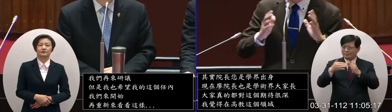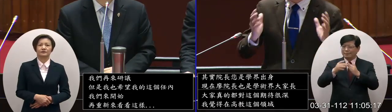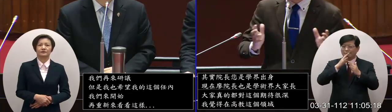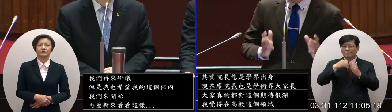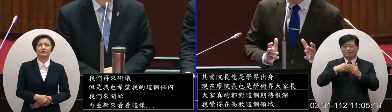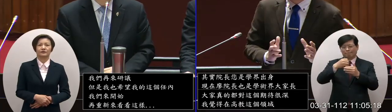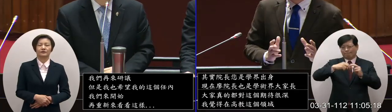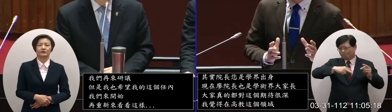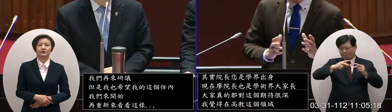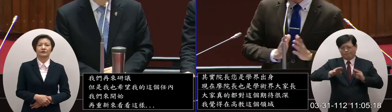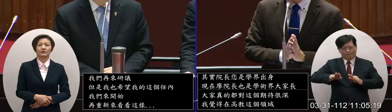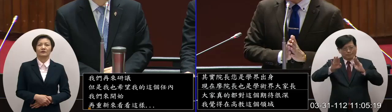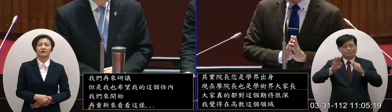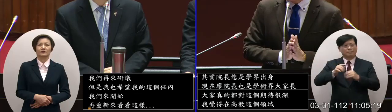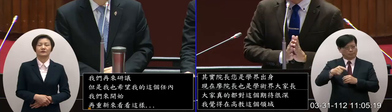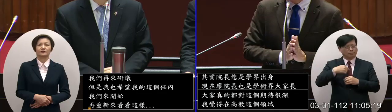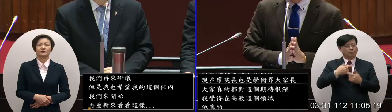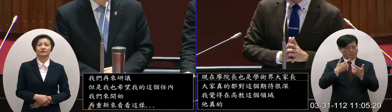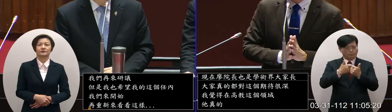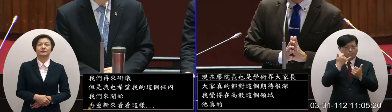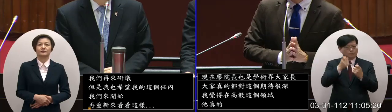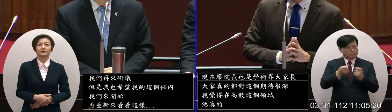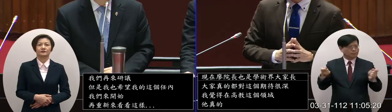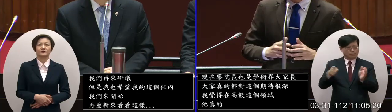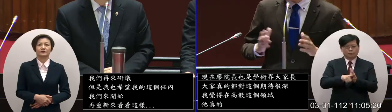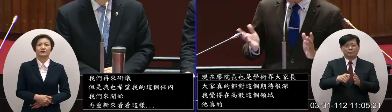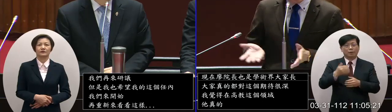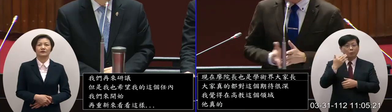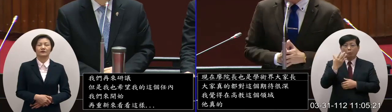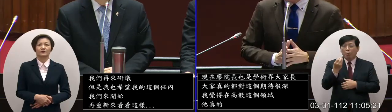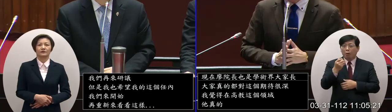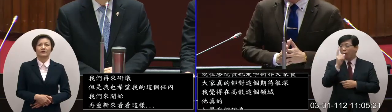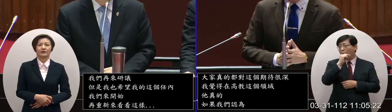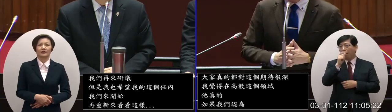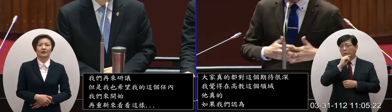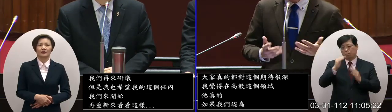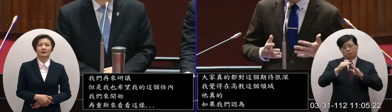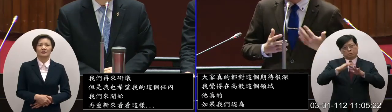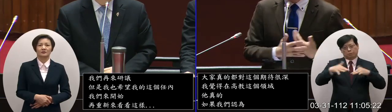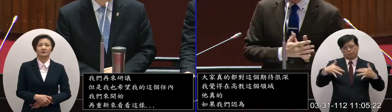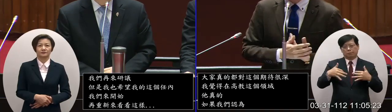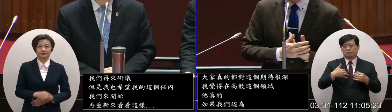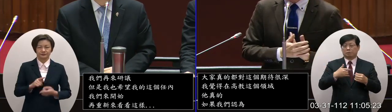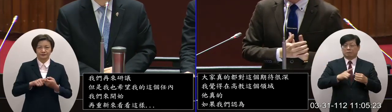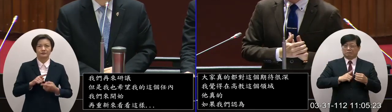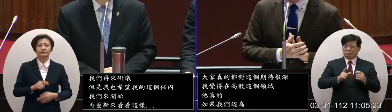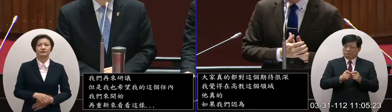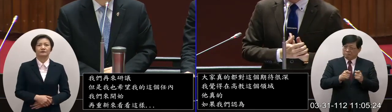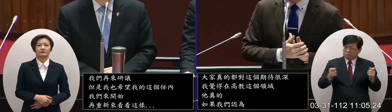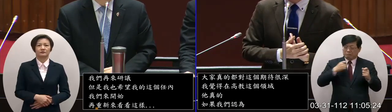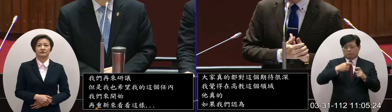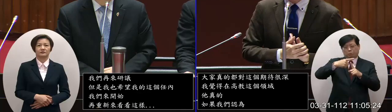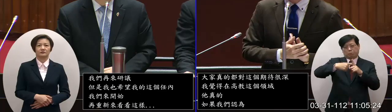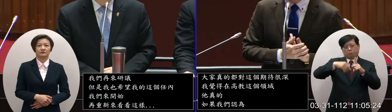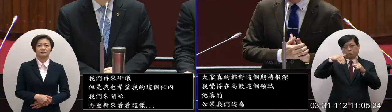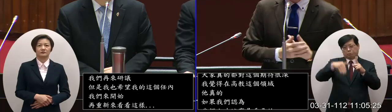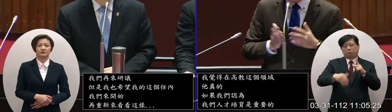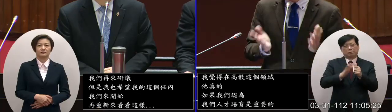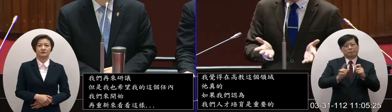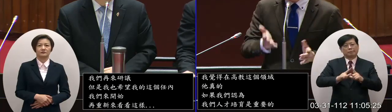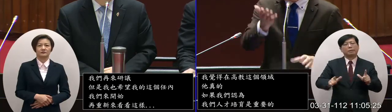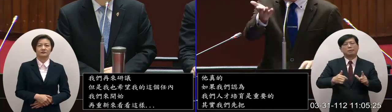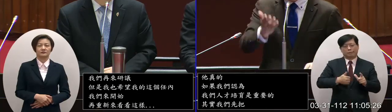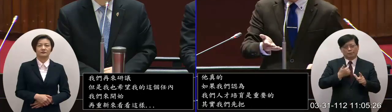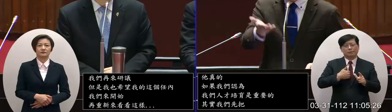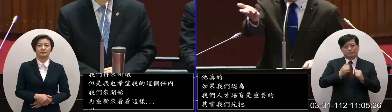高教體系調整好我覺得這個才可長可遠不然的話真的它就是個國安危機長期我們真的這個國力就會被這個影響很大